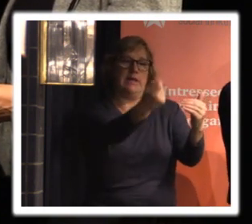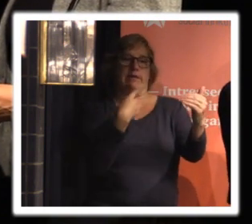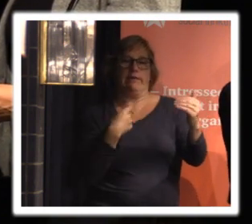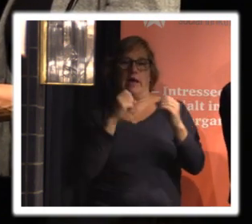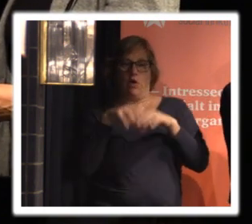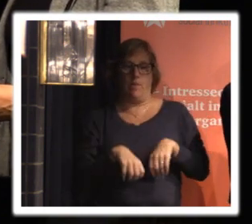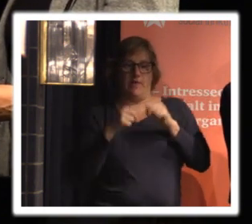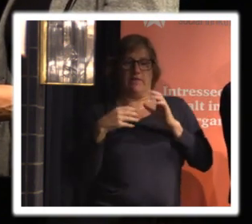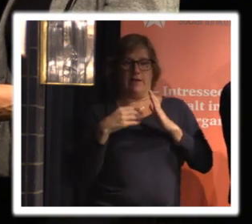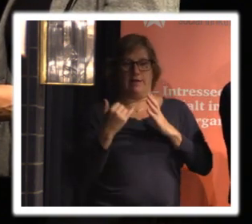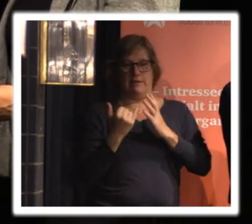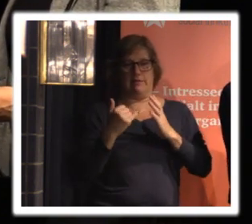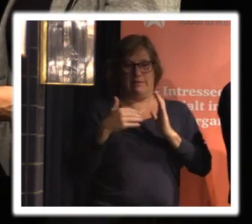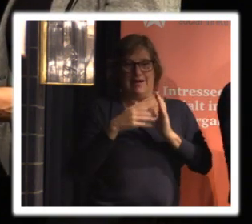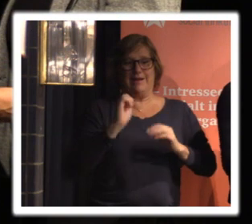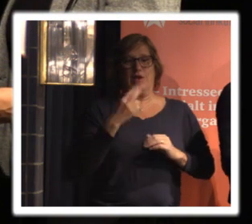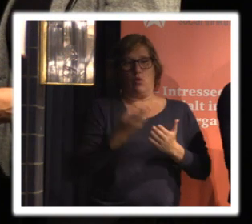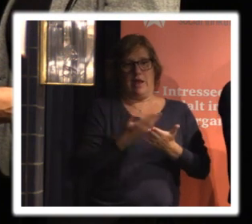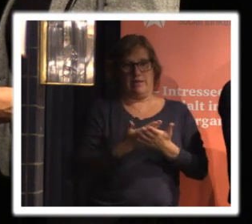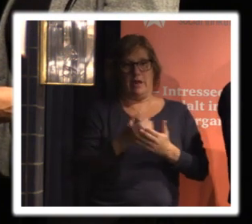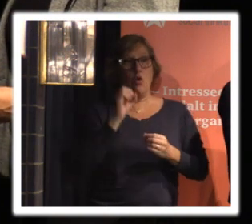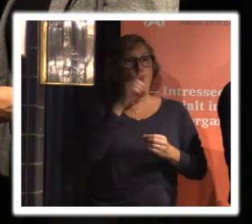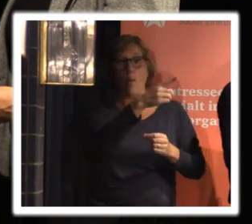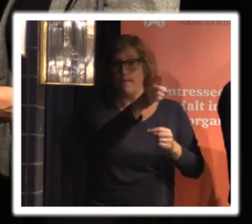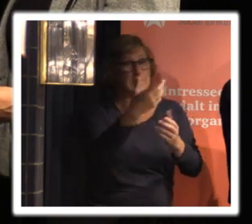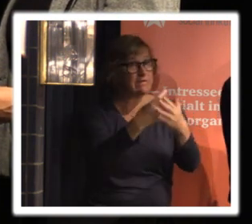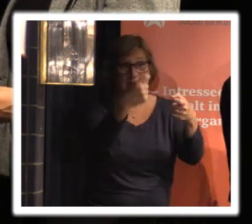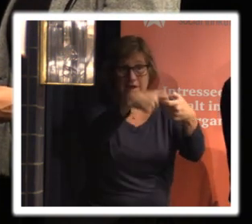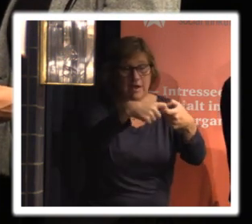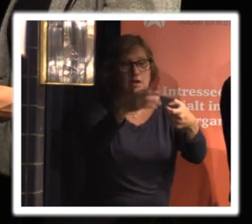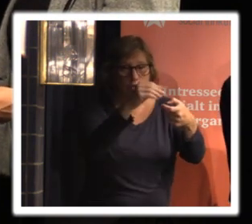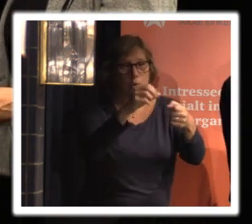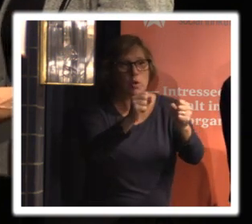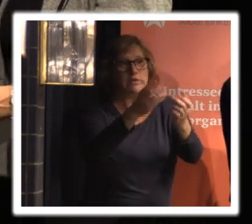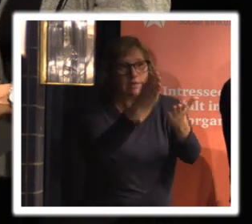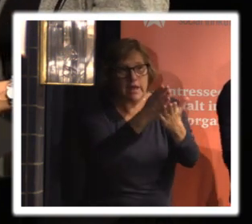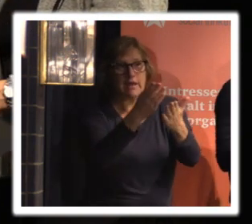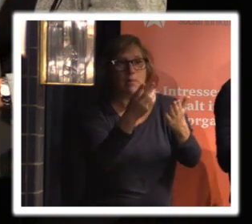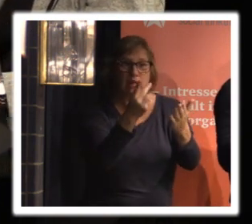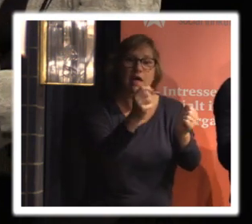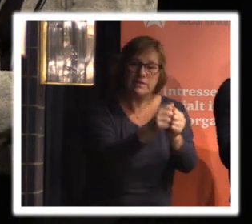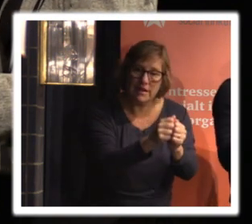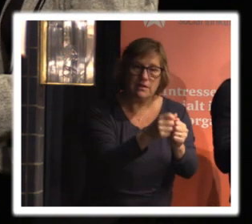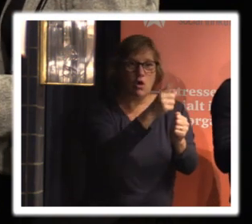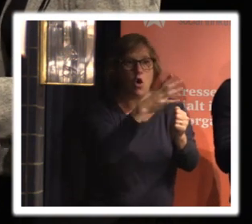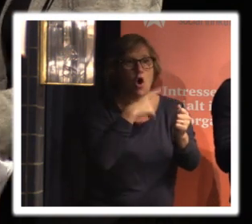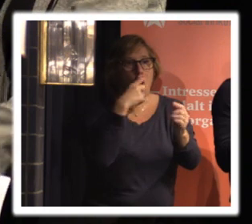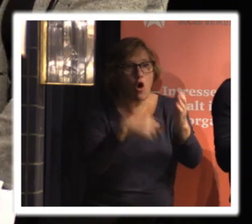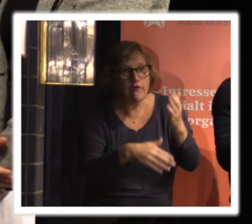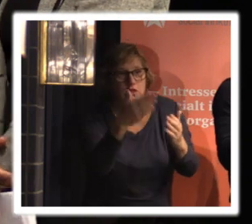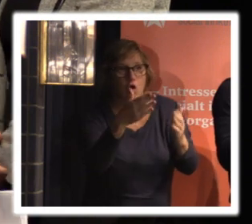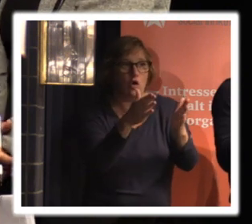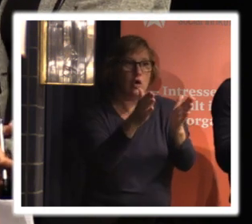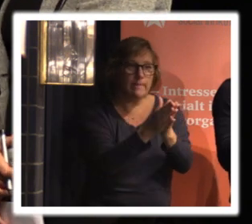fallen där det inte är så då måste man liksom se till och säkerställa att de uppfyller det och ha avtal med dem